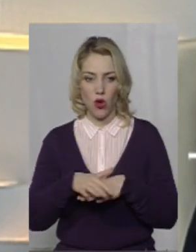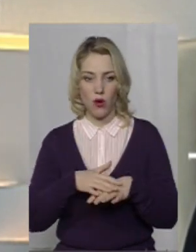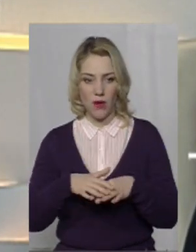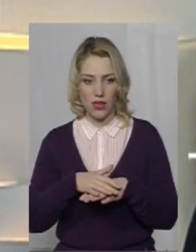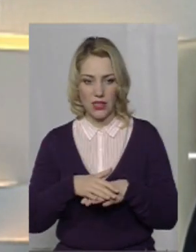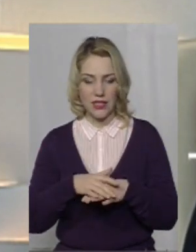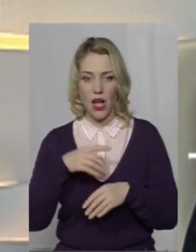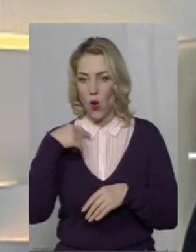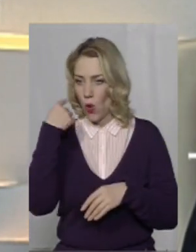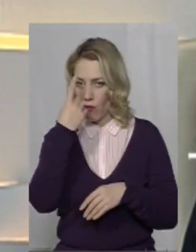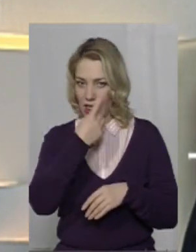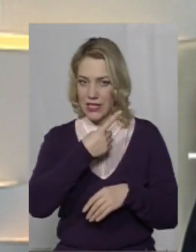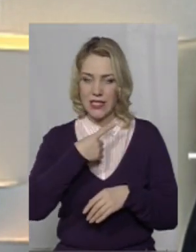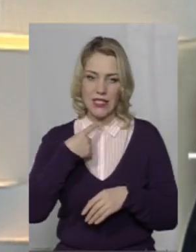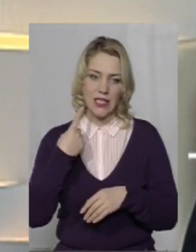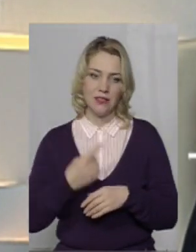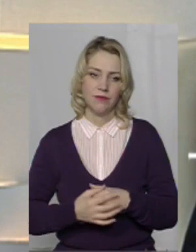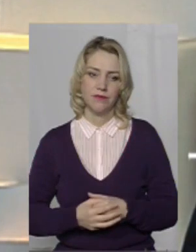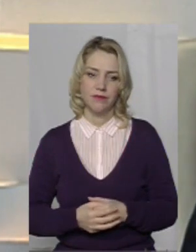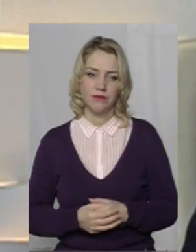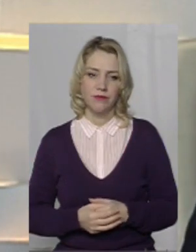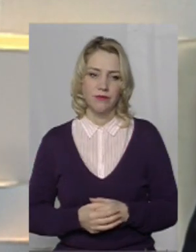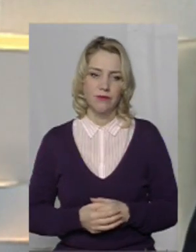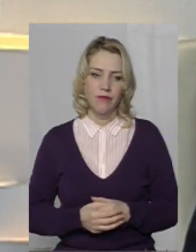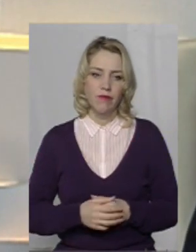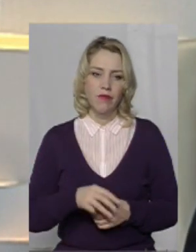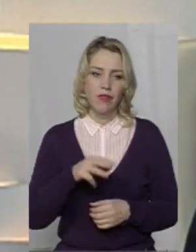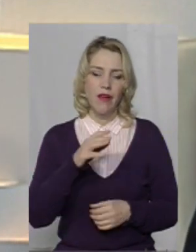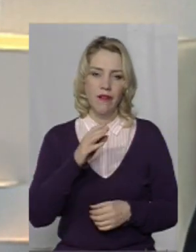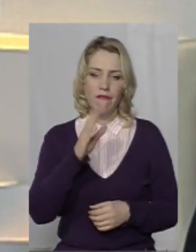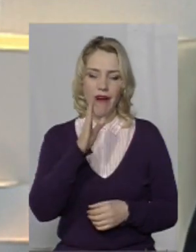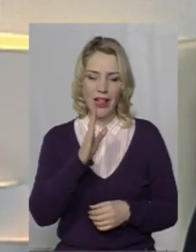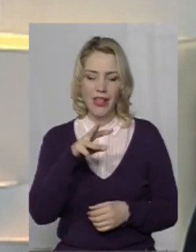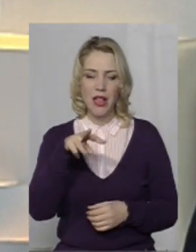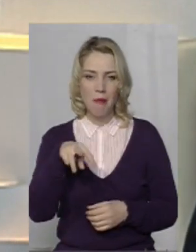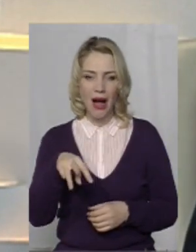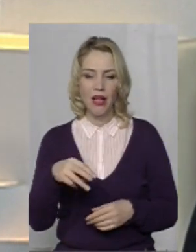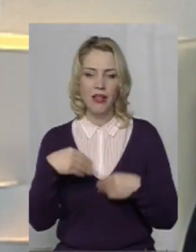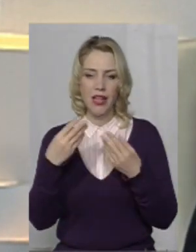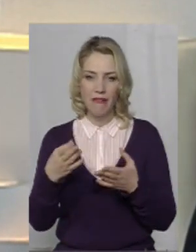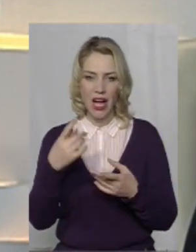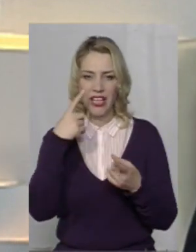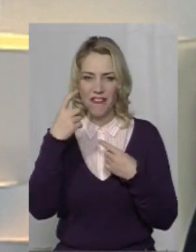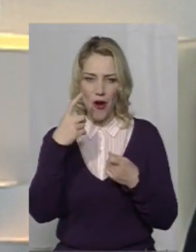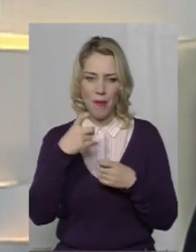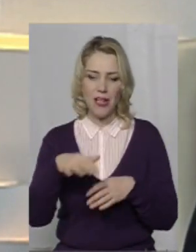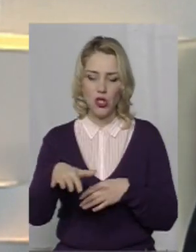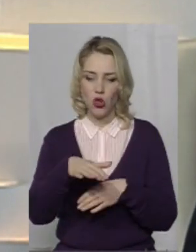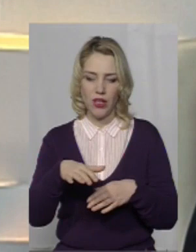Валентини Магелад надавали інформацію в територіальні